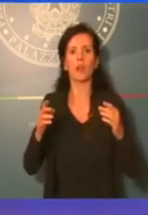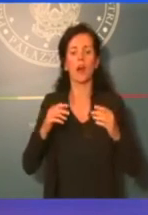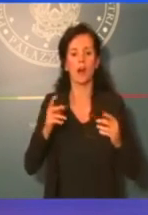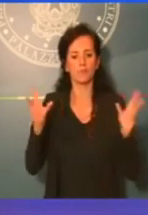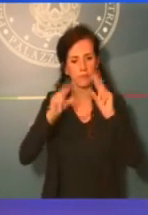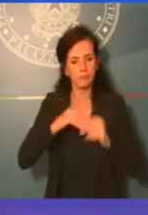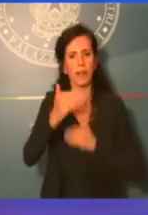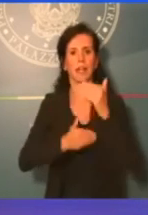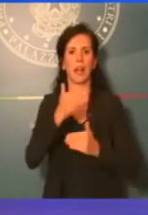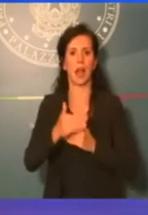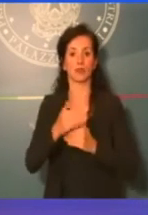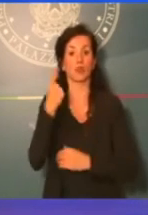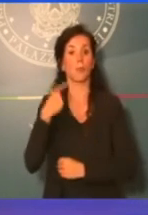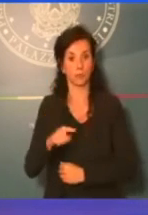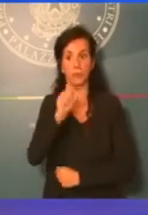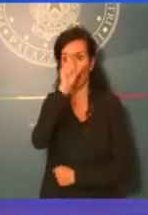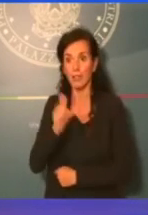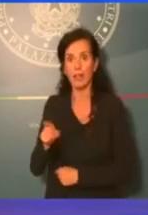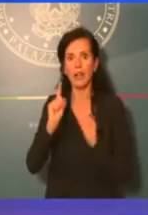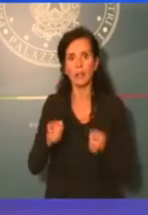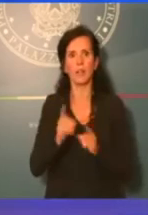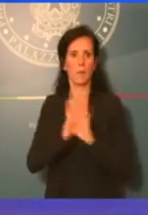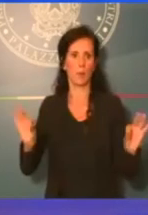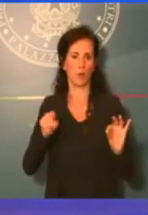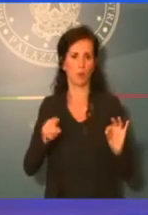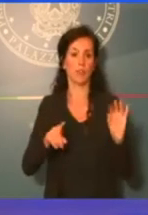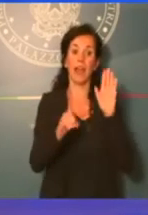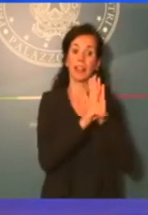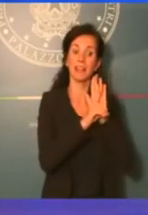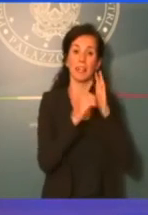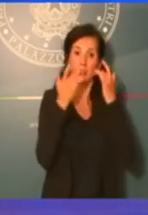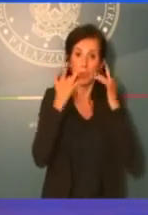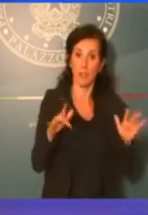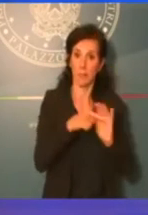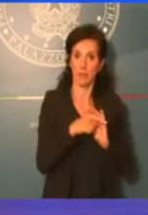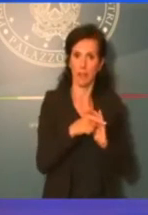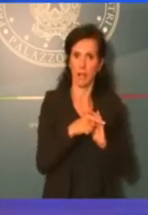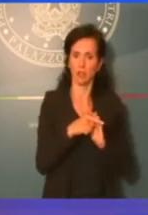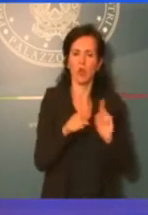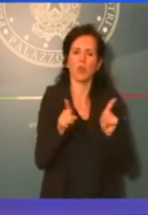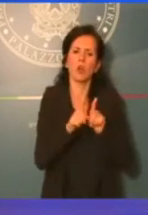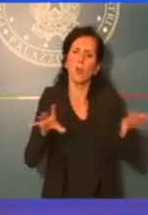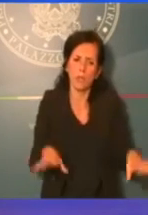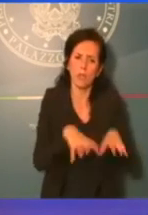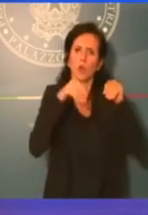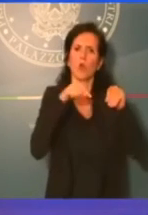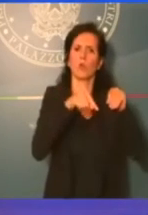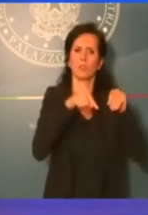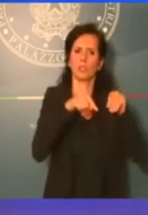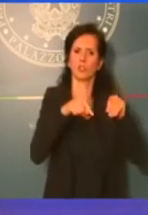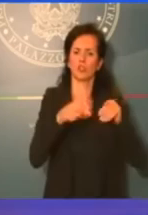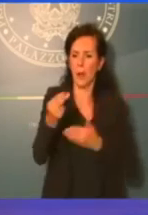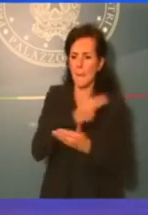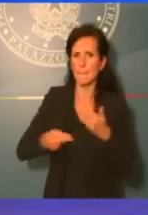su questo che noi dobbiamo preoccuparci. Di qui questo decreto di semplificazione gli ho definito la premessa per affrontare un piano di rilancio al quale stiamo